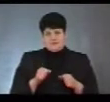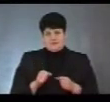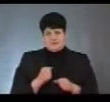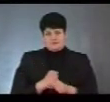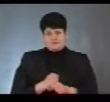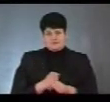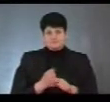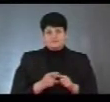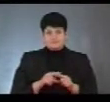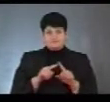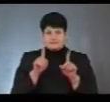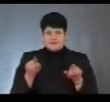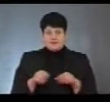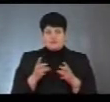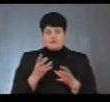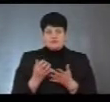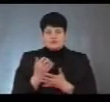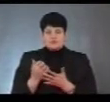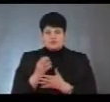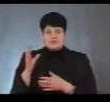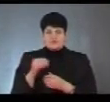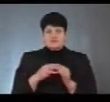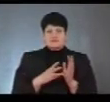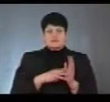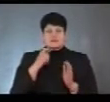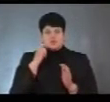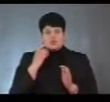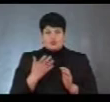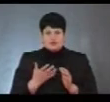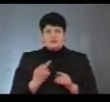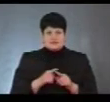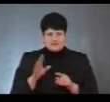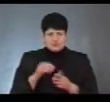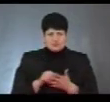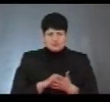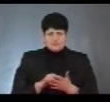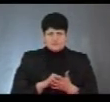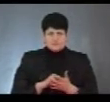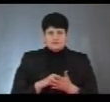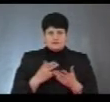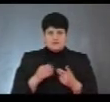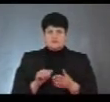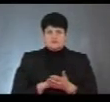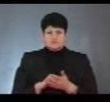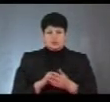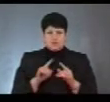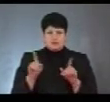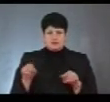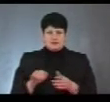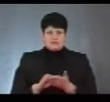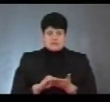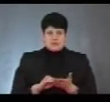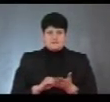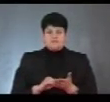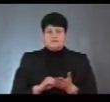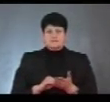тобто, оці ці картотеки треба було понаходити всіх 18-річних. Тобто, це все папери? Так, це Це документи, паперові записи? Так,